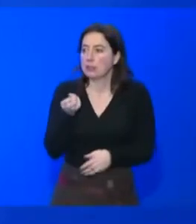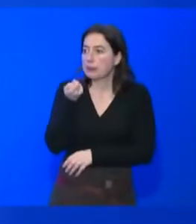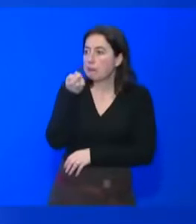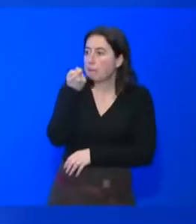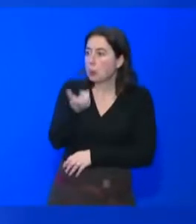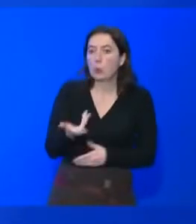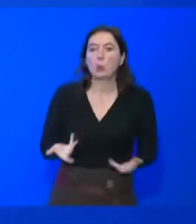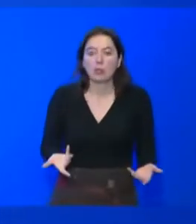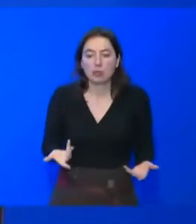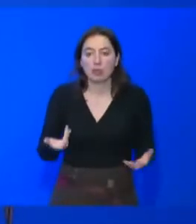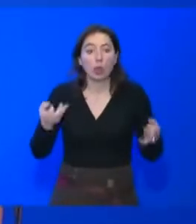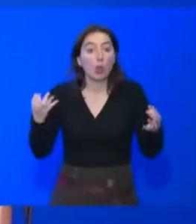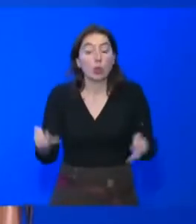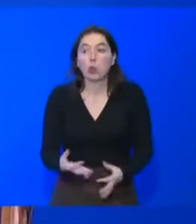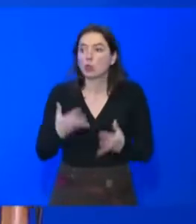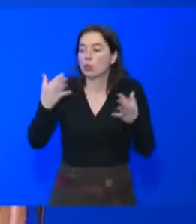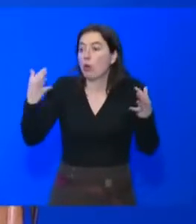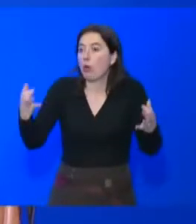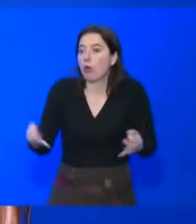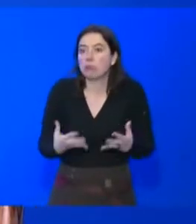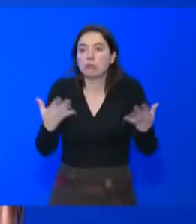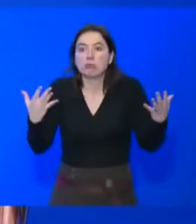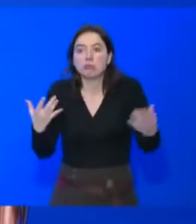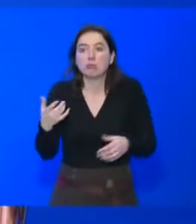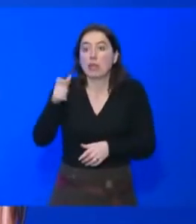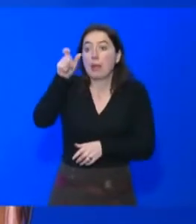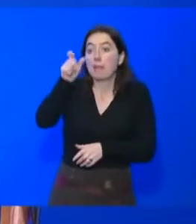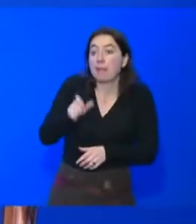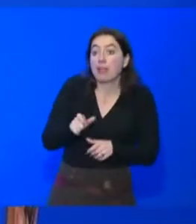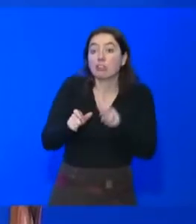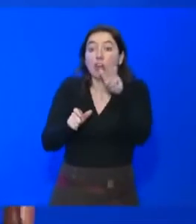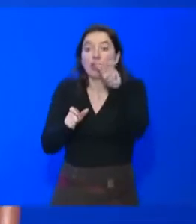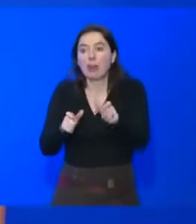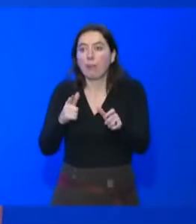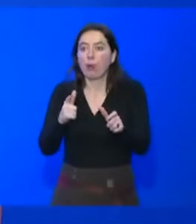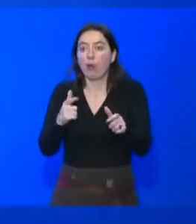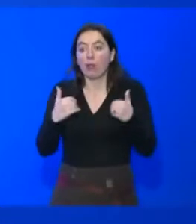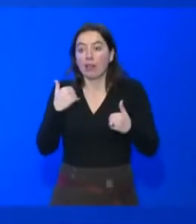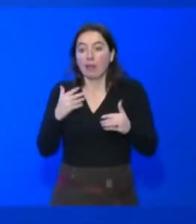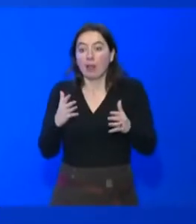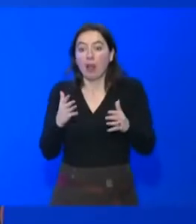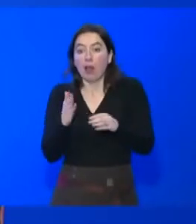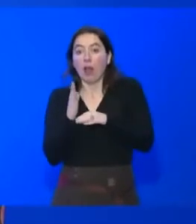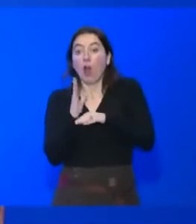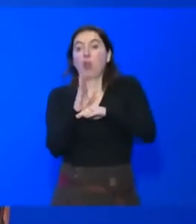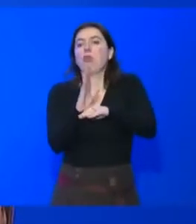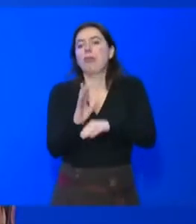pas grand-chose. De temps en temps, quelques personnes très, très méritantes qu'on met devant. Alors, j'ai participé sur quatre